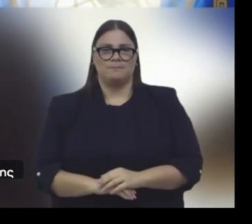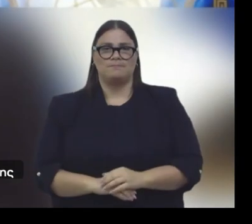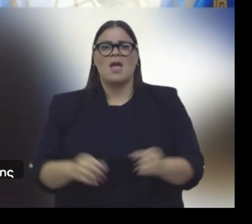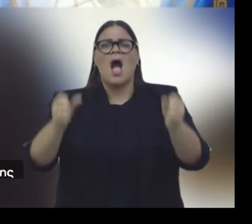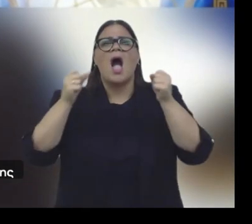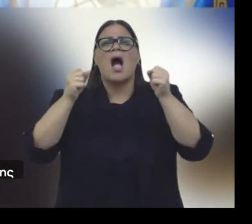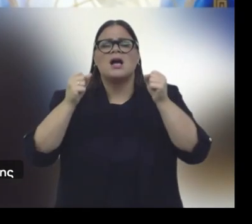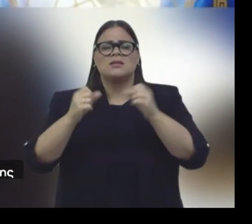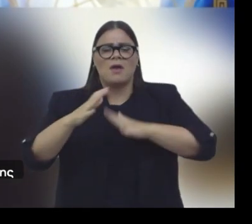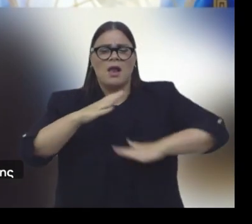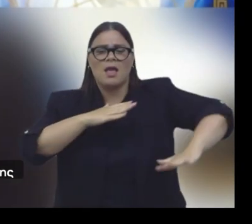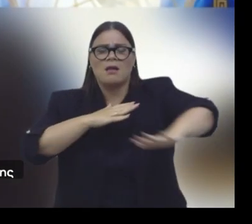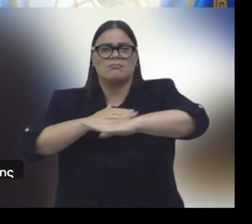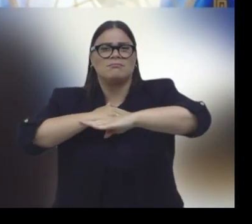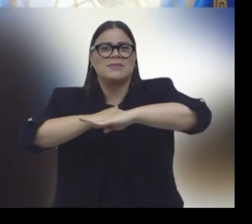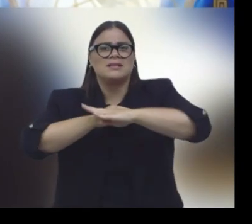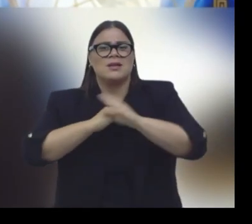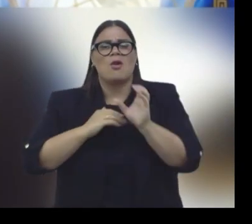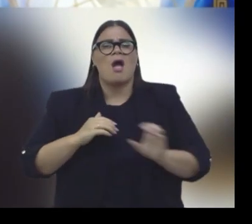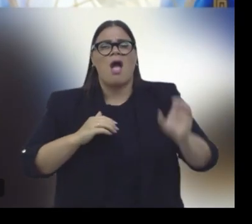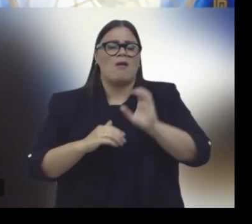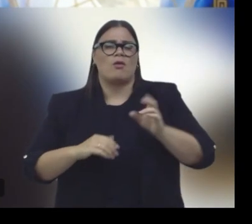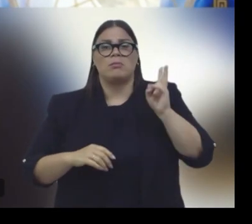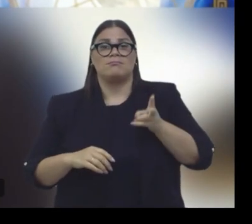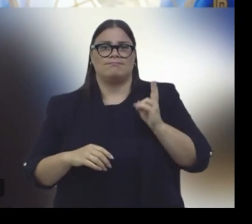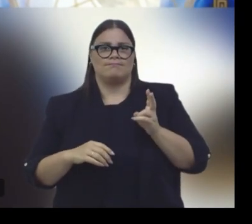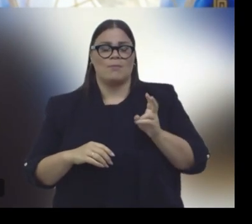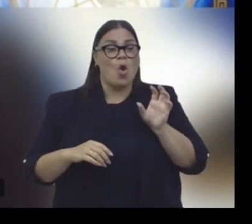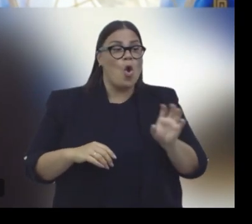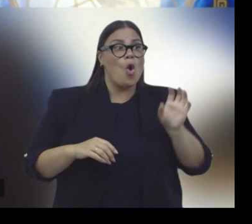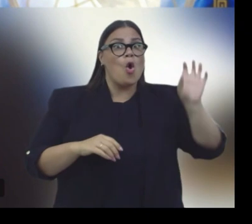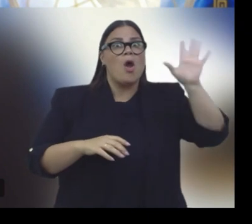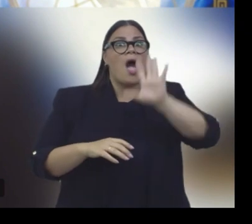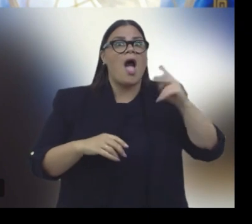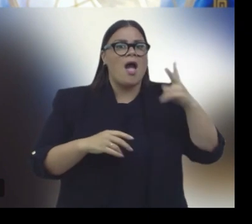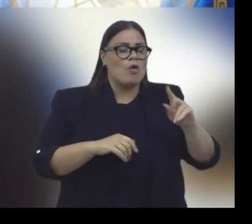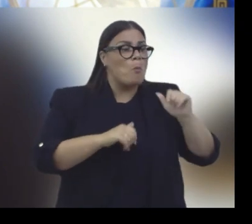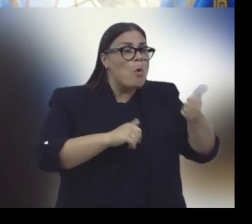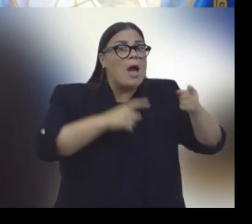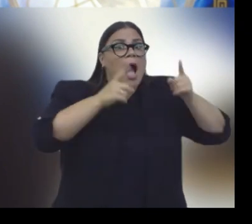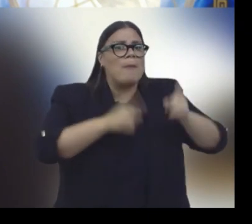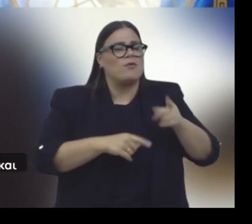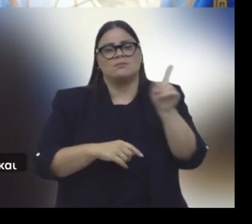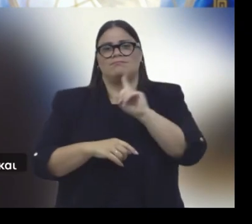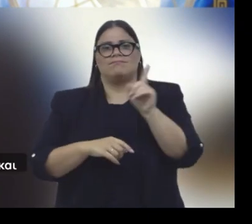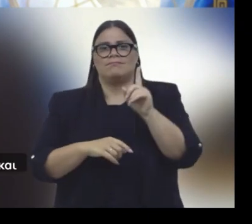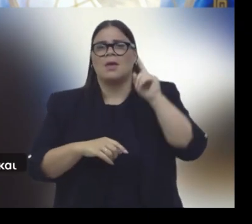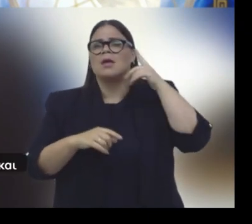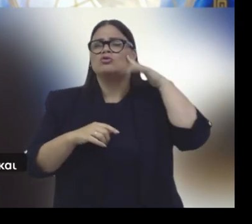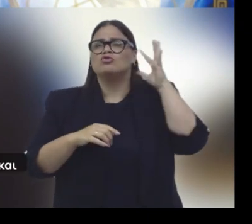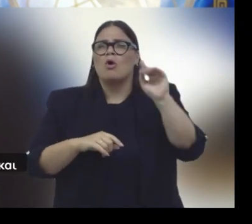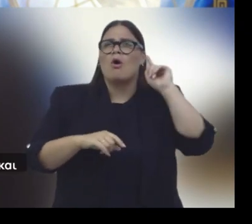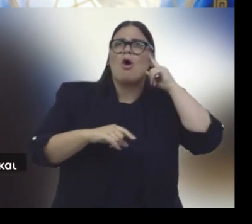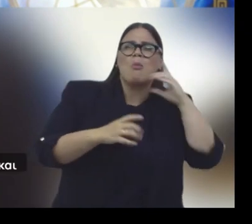Στις μέρες μας κλονίζεται η ασφάλεια της Ευρώπης γεωπολιτικά. Δεν θα πρέπει κάθε χώρα της Ευρώπης να παίρνει δικές τις αποφάσεις, ακούγοντας τον